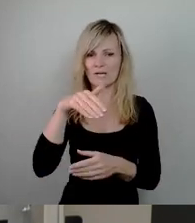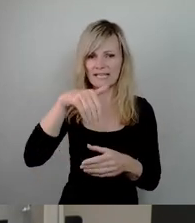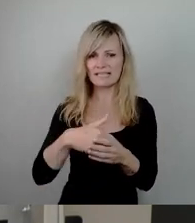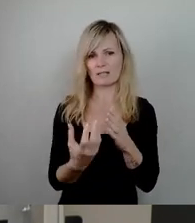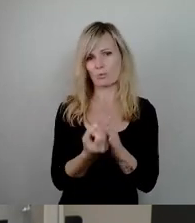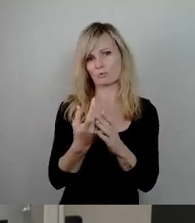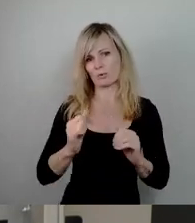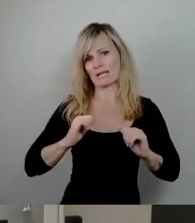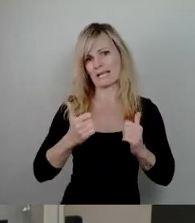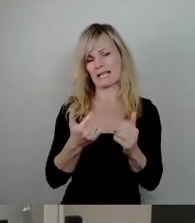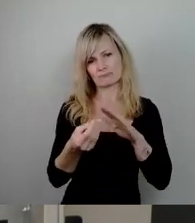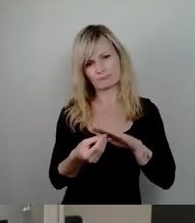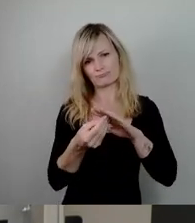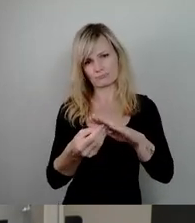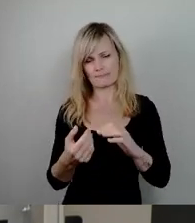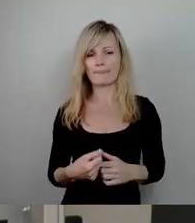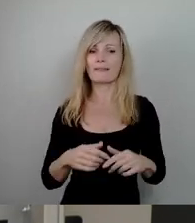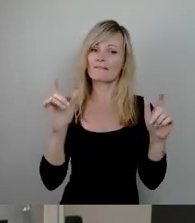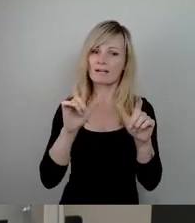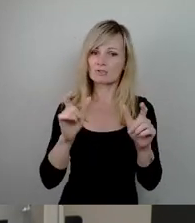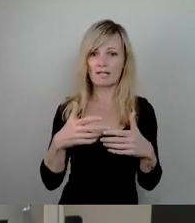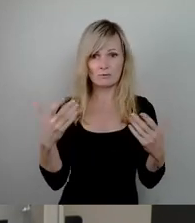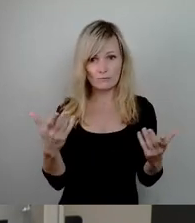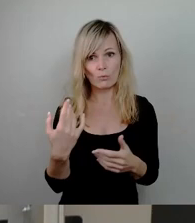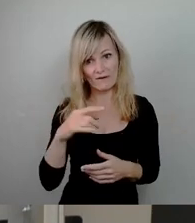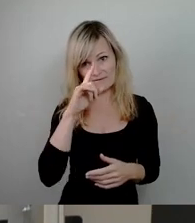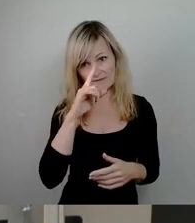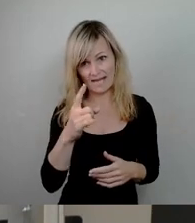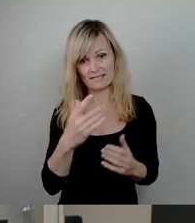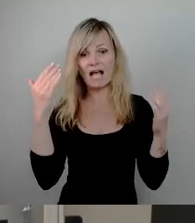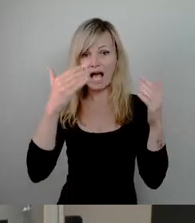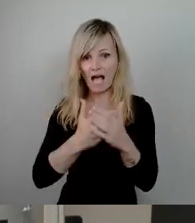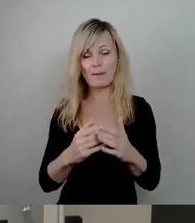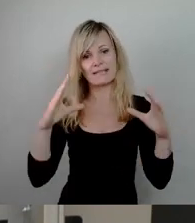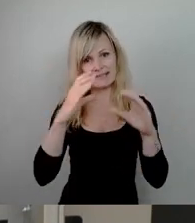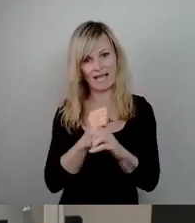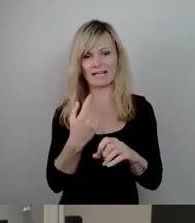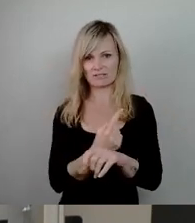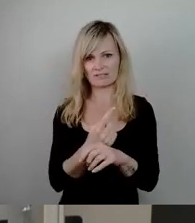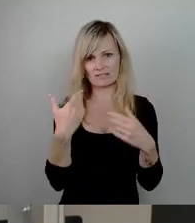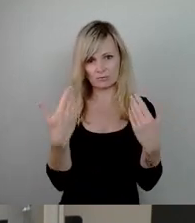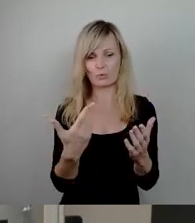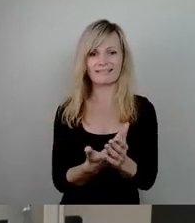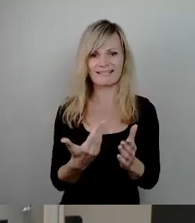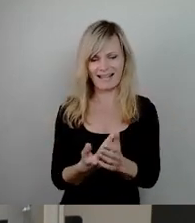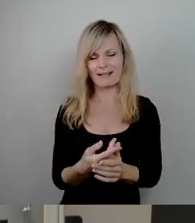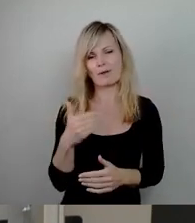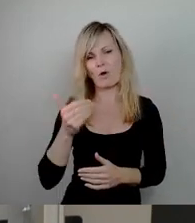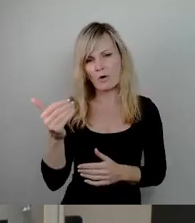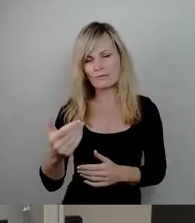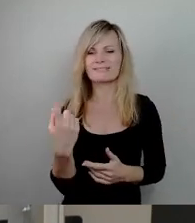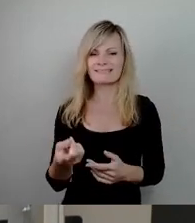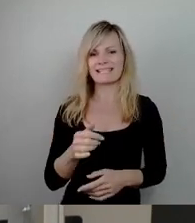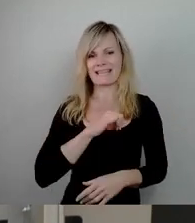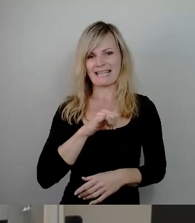Veranstaltungen finden zumeist, das wissen wir ja auch, in den Abend- und Nachtstunden statt und verursachen dadurch oft Interessenkonflikte der